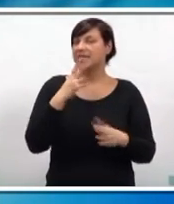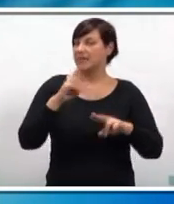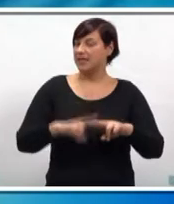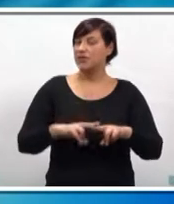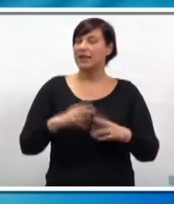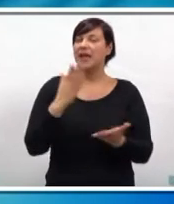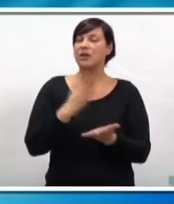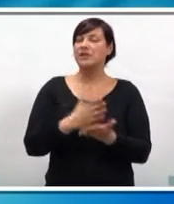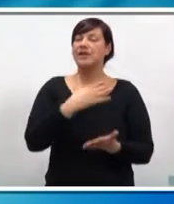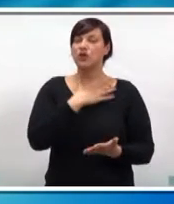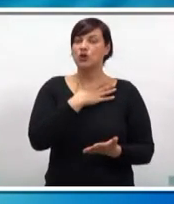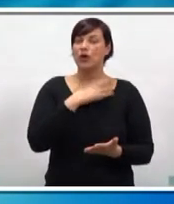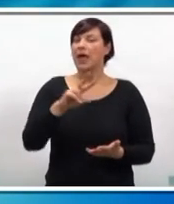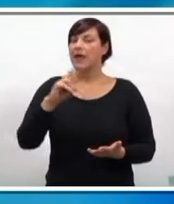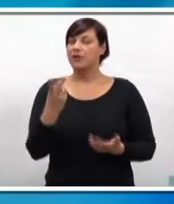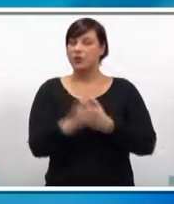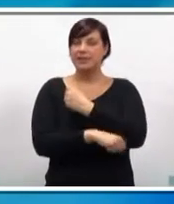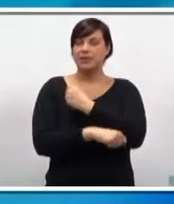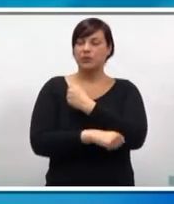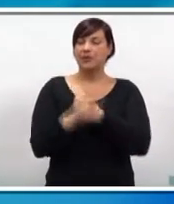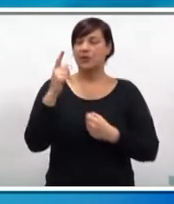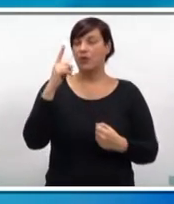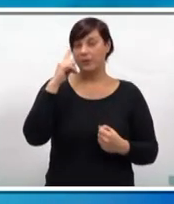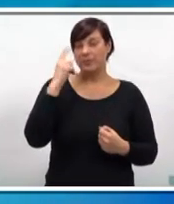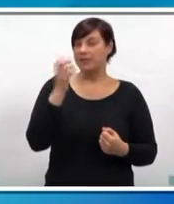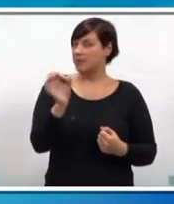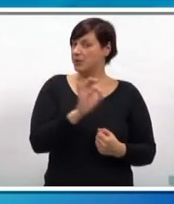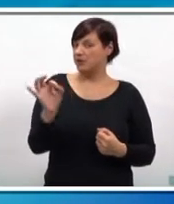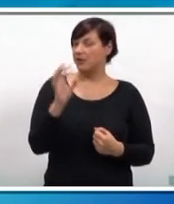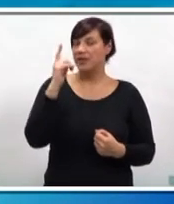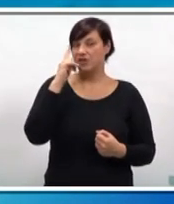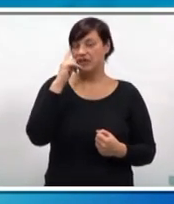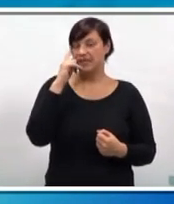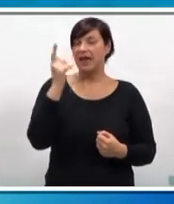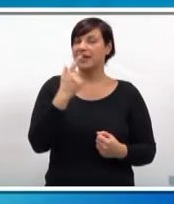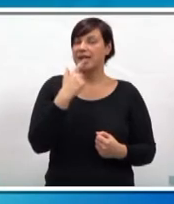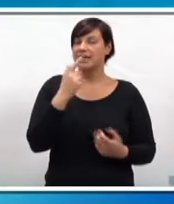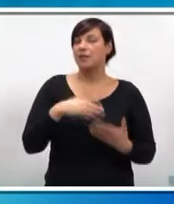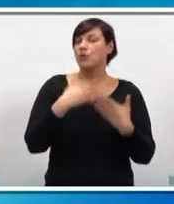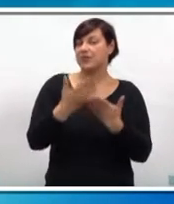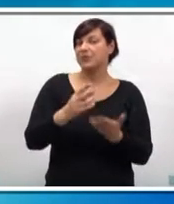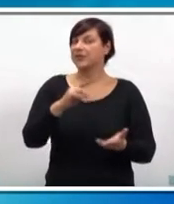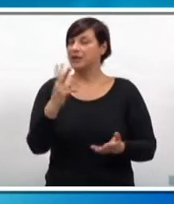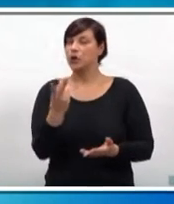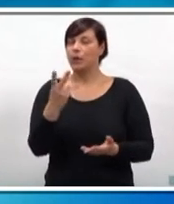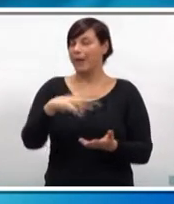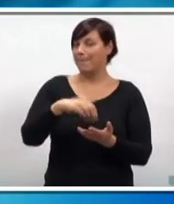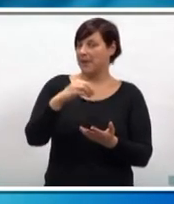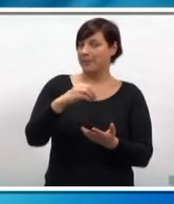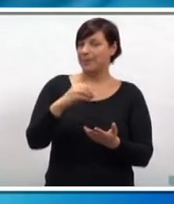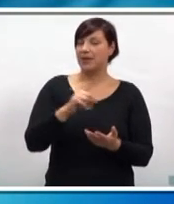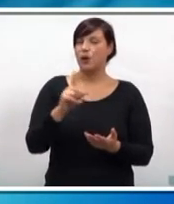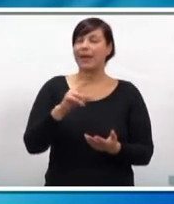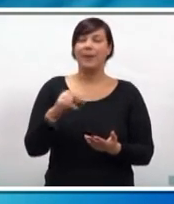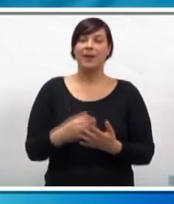stali u srednjoj školi, a da s druge strane oni studenti koji smatraju da imaju zadovoljavajuće znanje stranih jezika mogu se posvetiti izučavanju nekih drugih